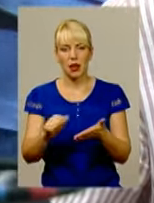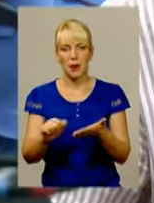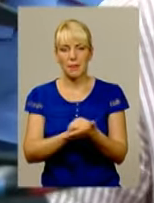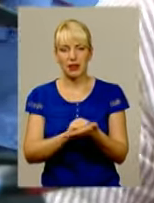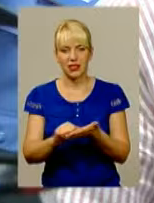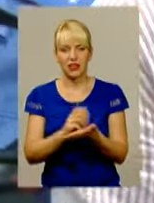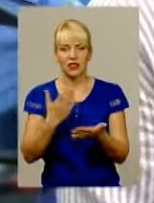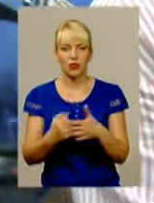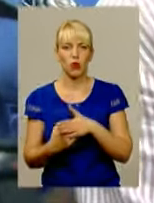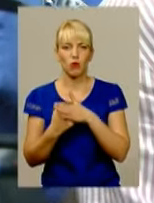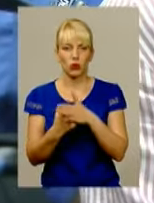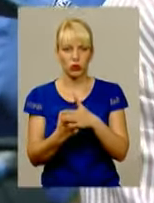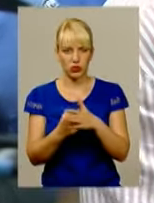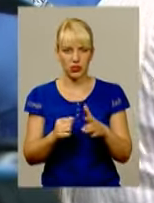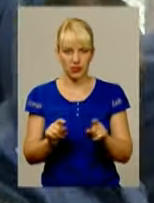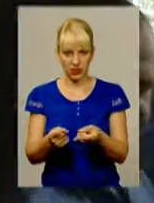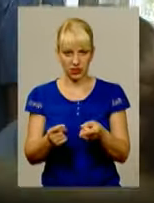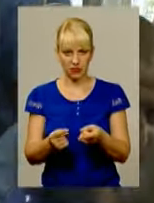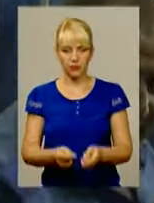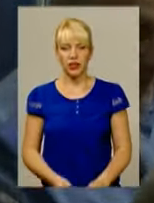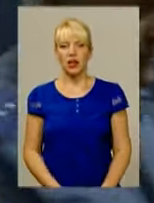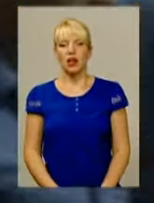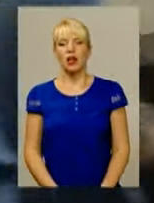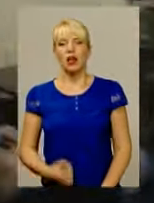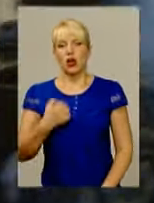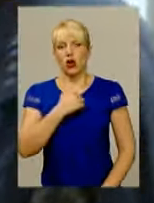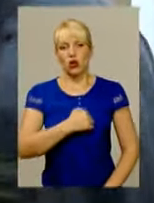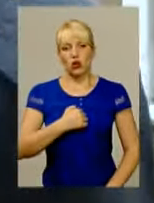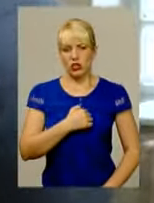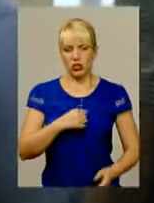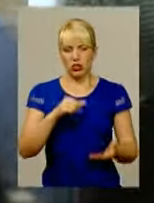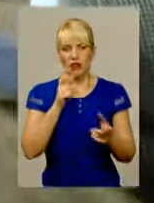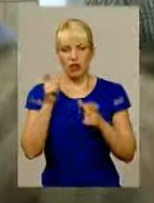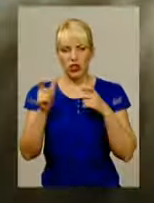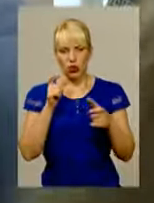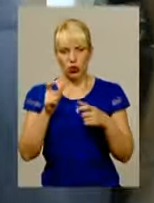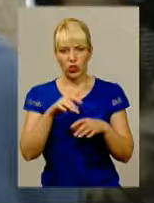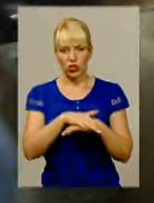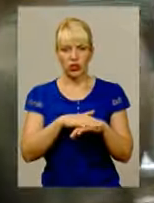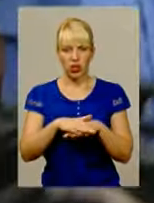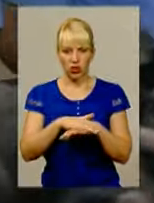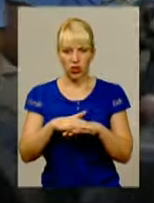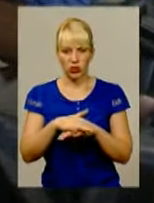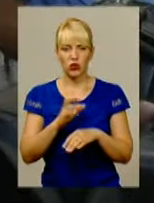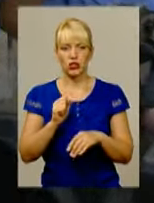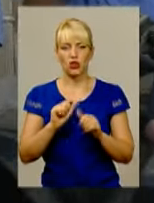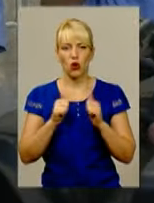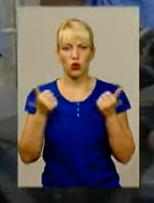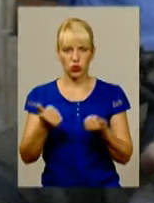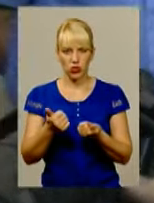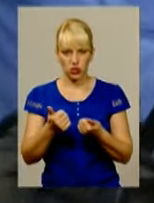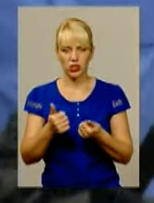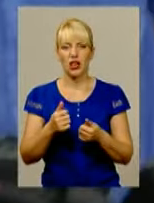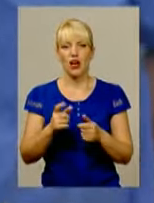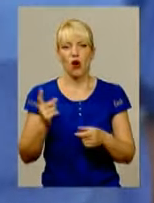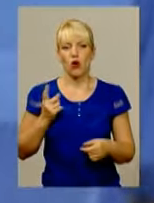Однак серед тих матеріалів немає одного документа. Під розлючені вигуки присутніх та оточений щільним кільцем охоронців кілька слів у свій захист